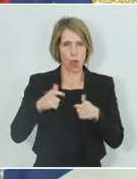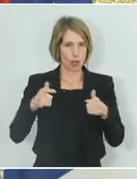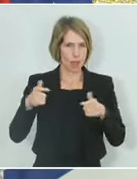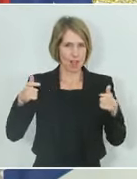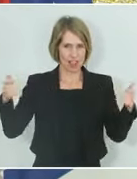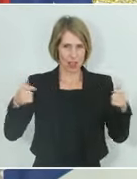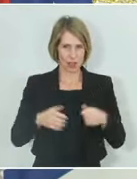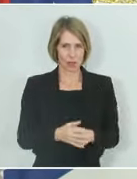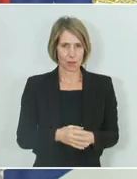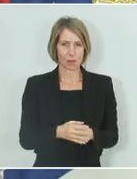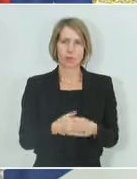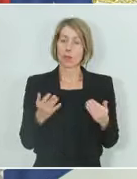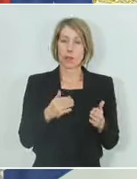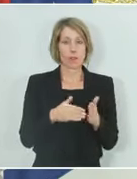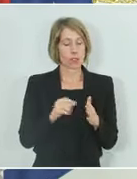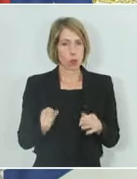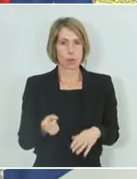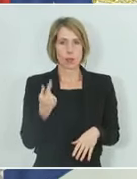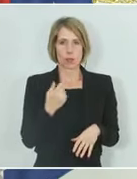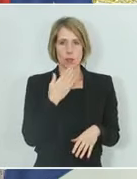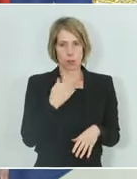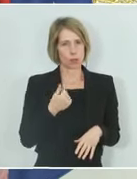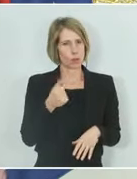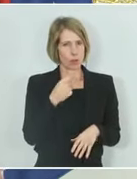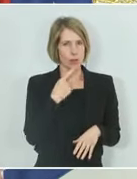besonders ist, und das möchte ich auch dazu sagen,